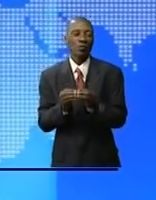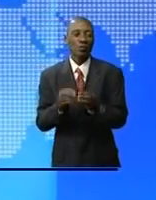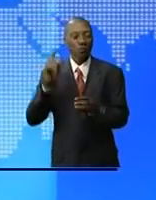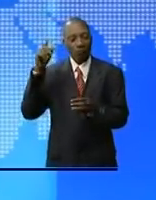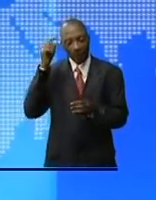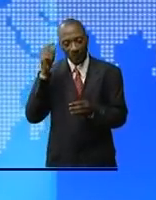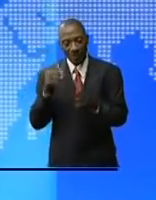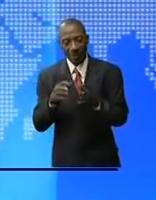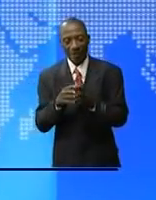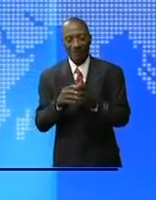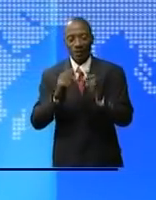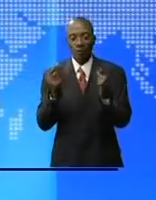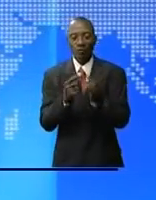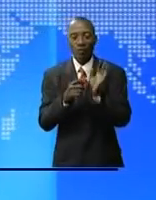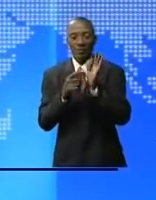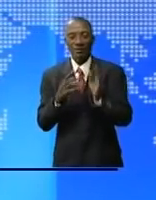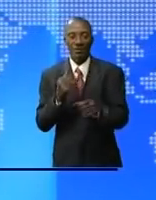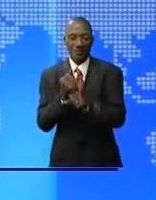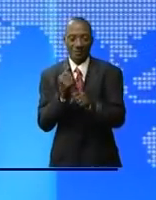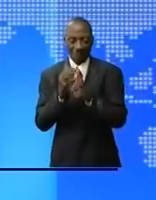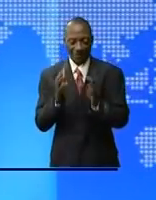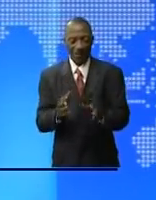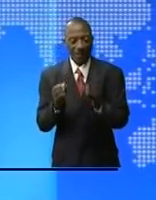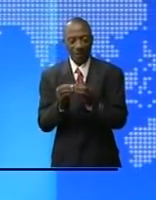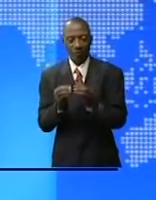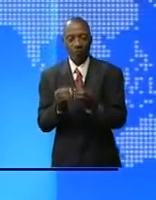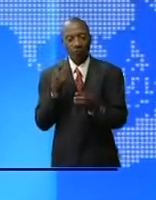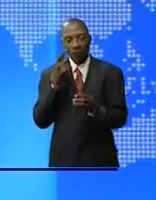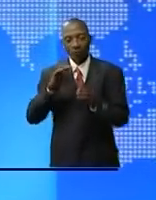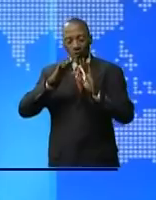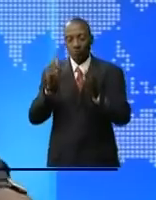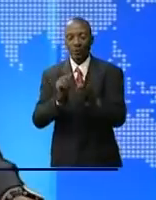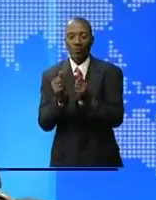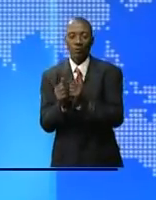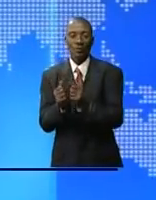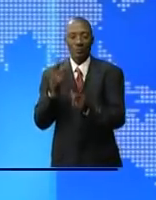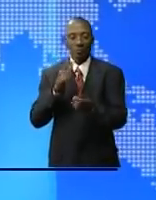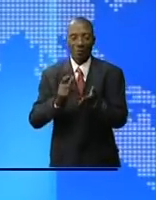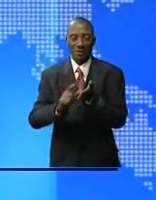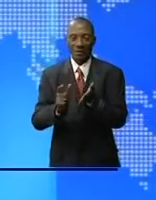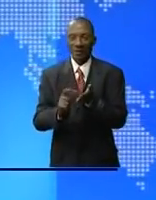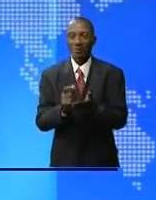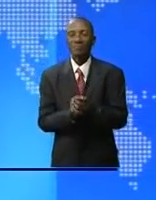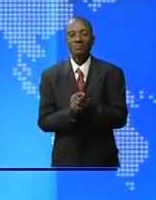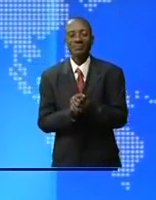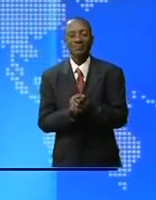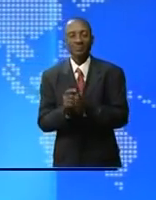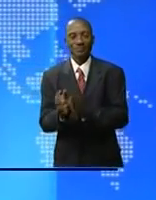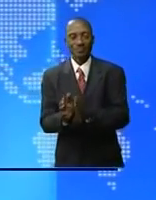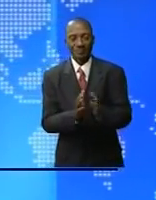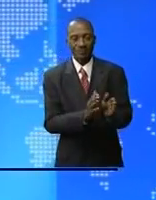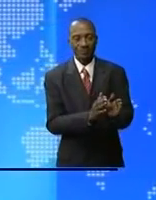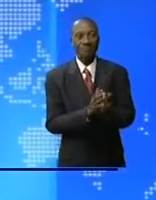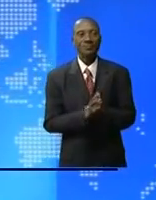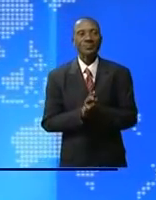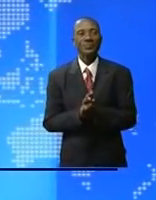de l'entreprise Africom chargée de l'exécution du projet. Le deuxième vice-président de la Chambre basse